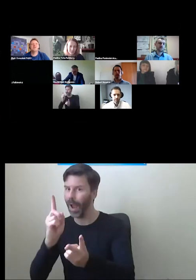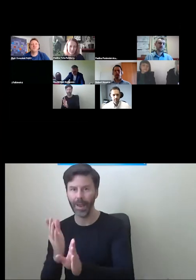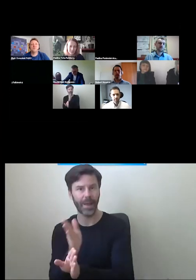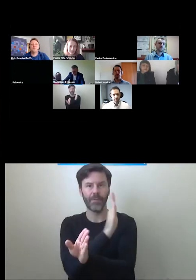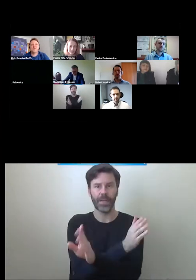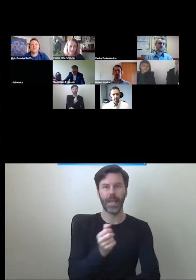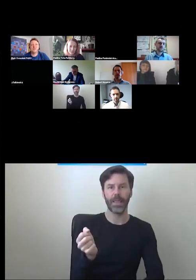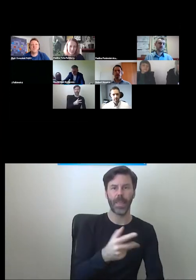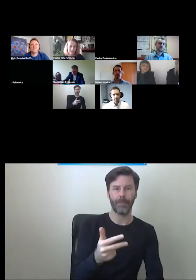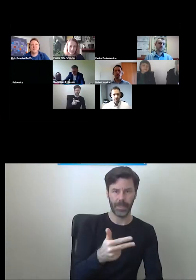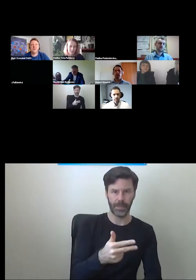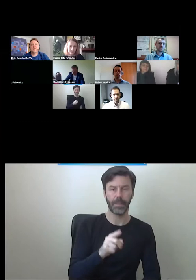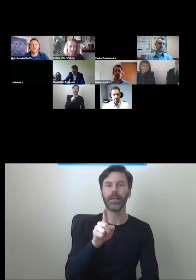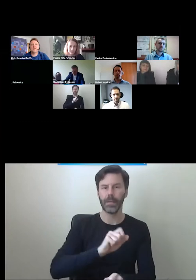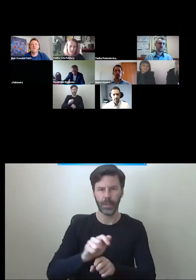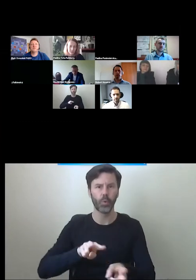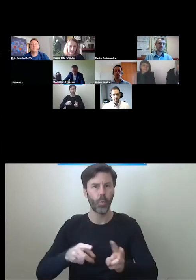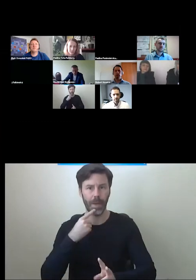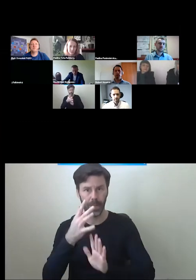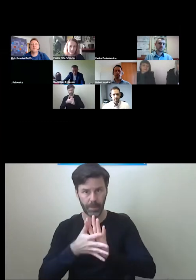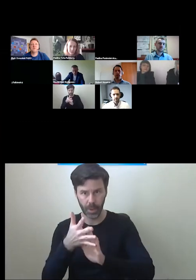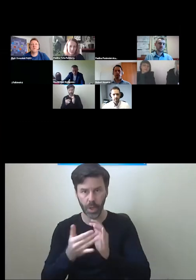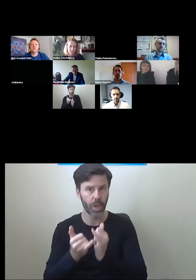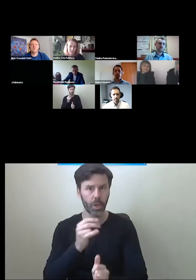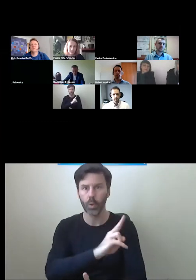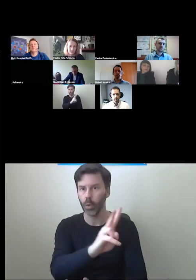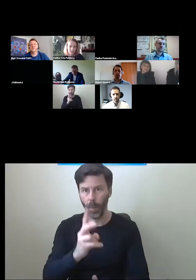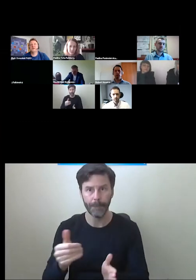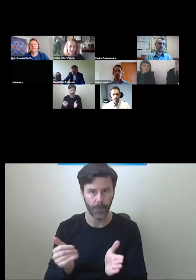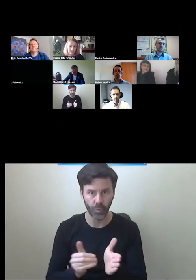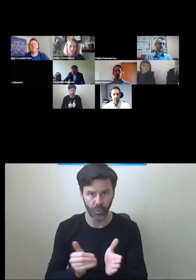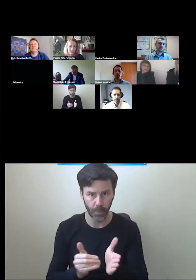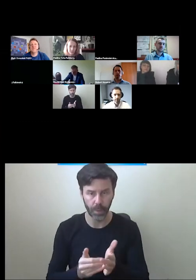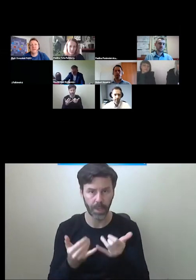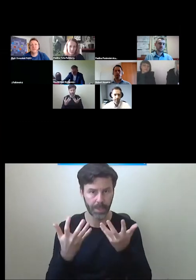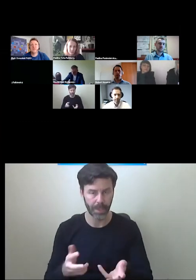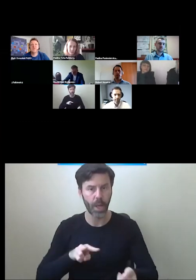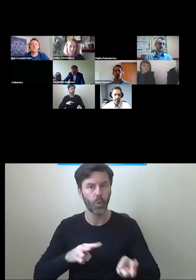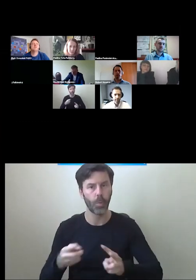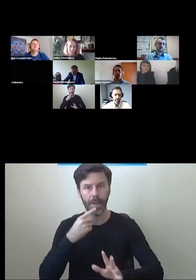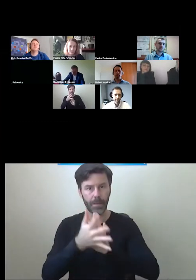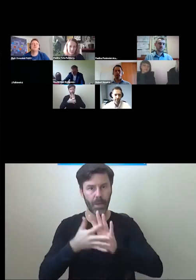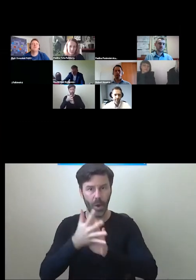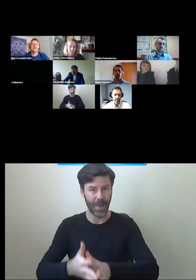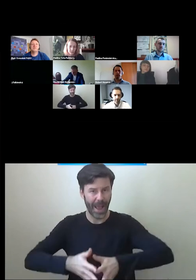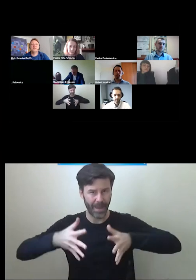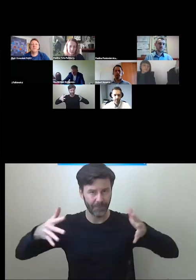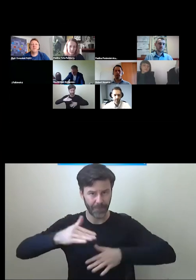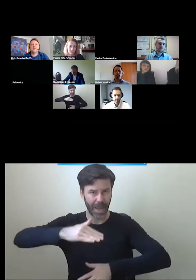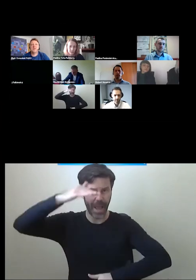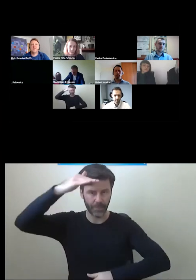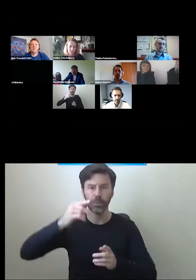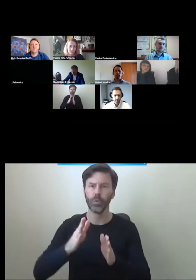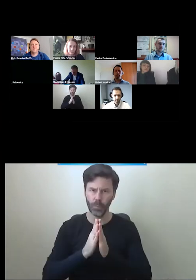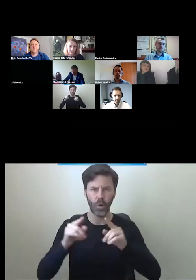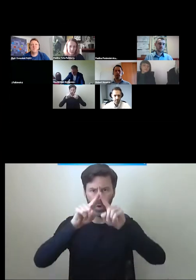Jest też tłumacz języka migowego. Jeśli ktoś potrzebuje, żeby mieć tłumacza większego, najeżdżamy